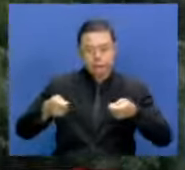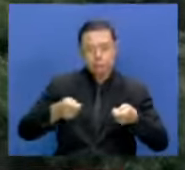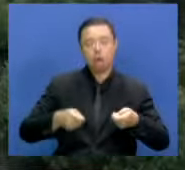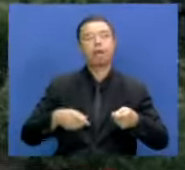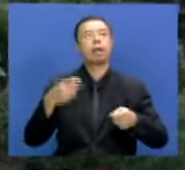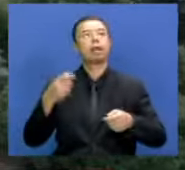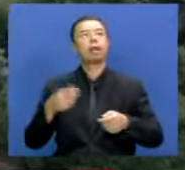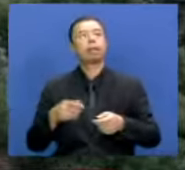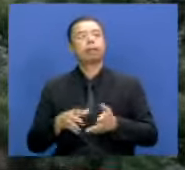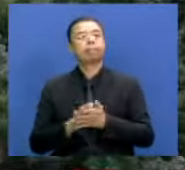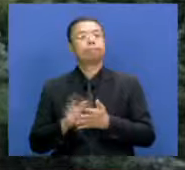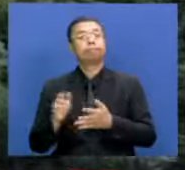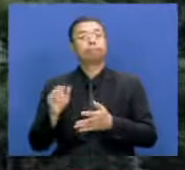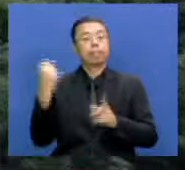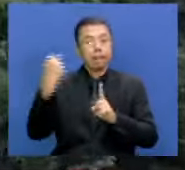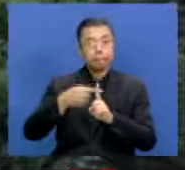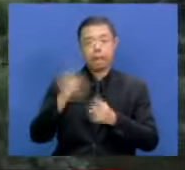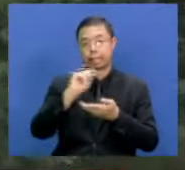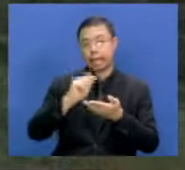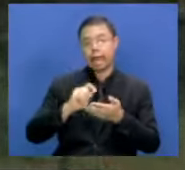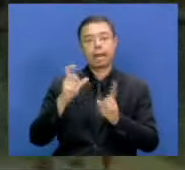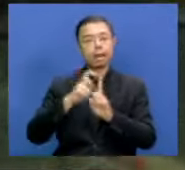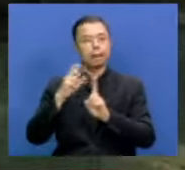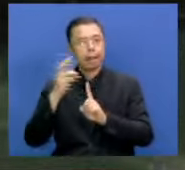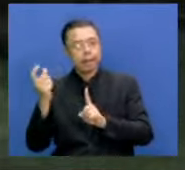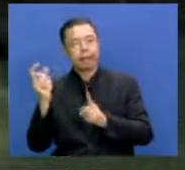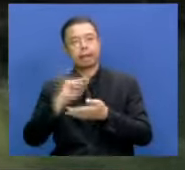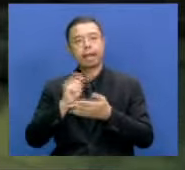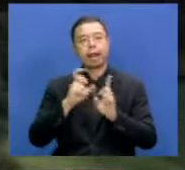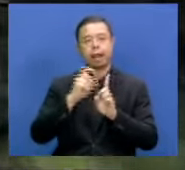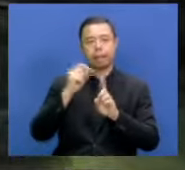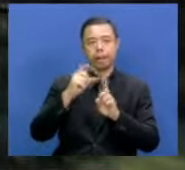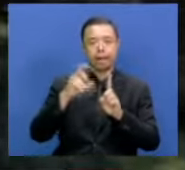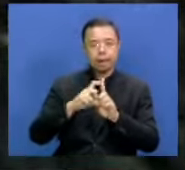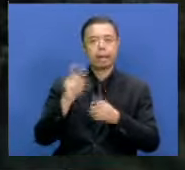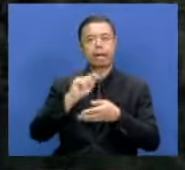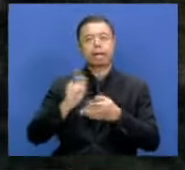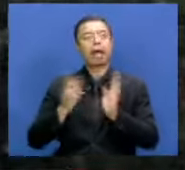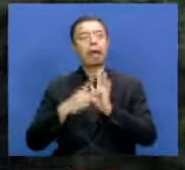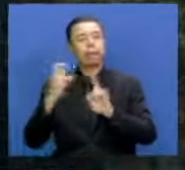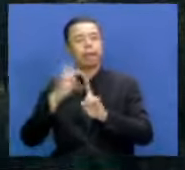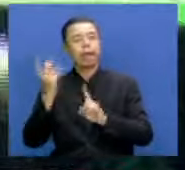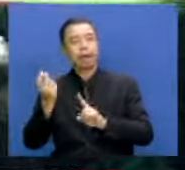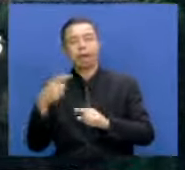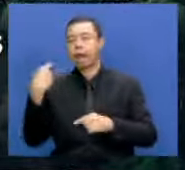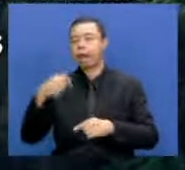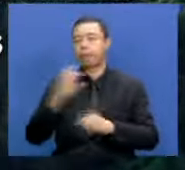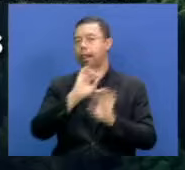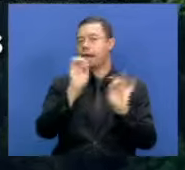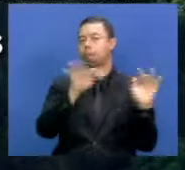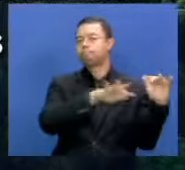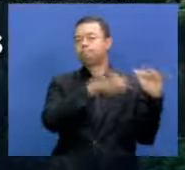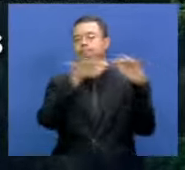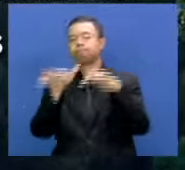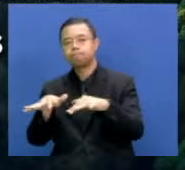Kemenko bersamaan dengan Setjen DPR RI, Setjen DPD, Setjen MPR, sejumlah kementerian hingga